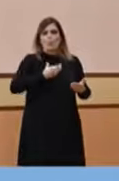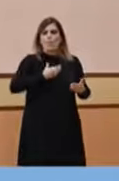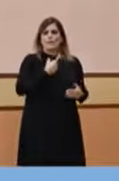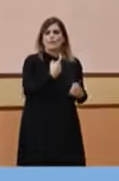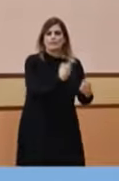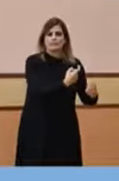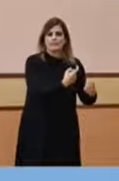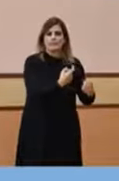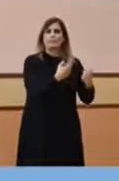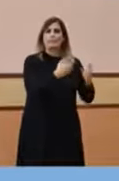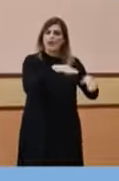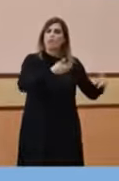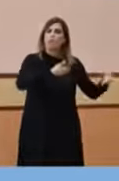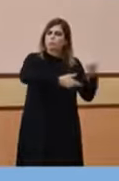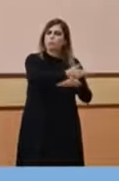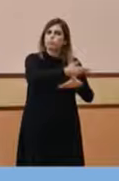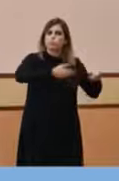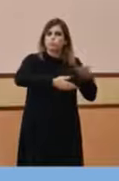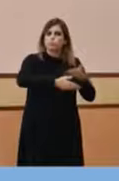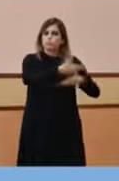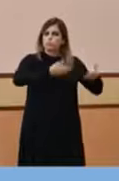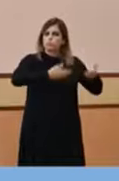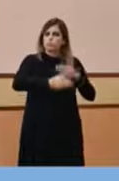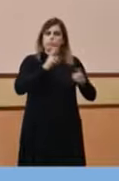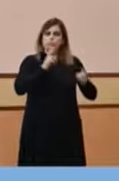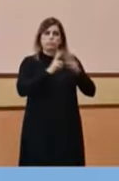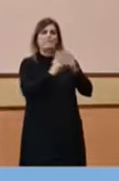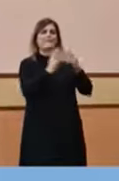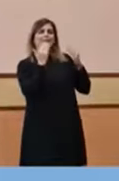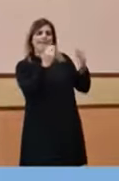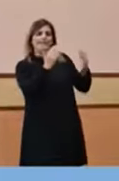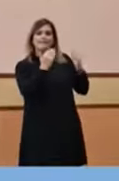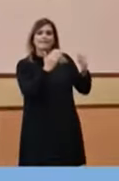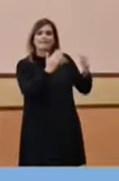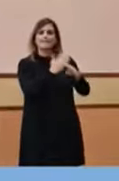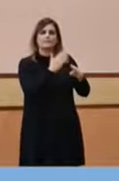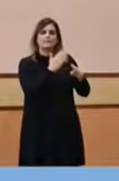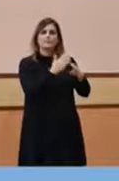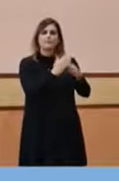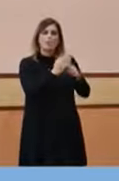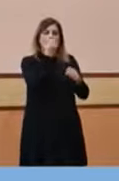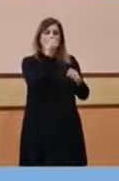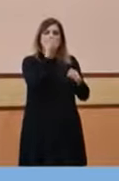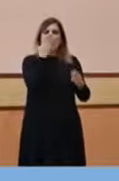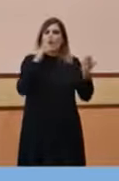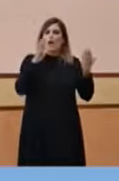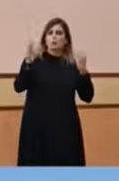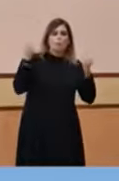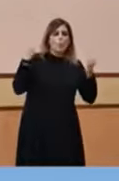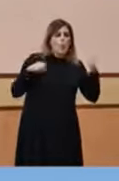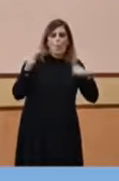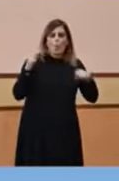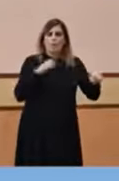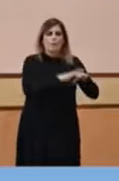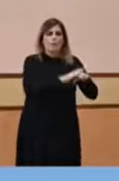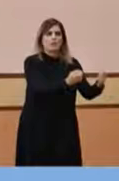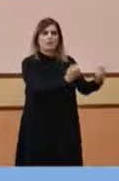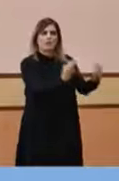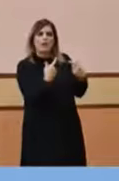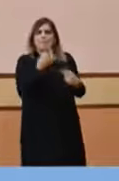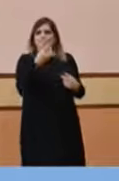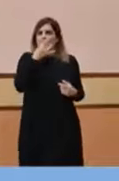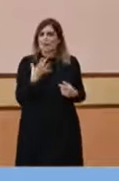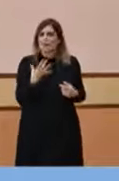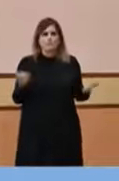Tenim espais comuns de coordinació i agrair sempre la bona disponibilitat que hi ha de facilitar, en aquest